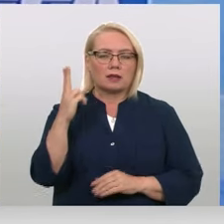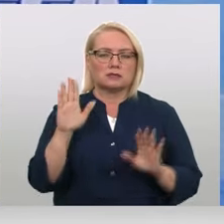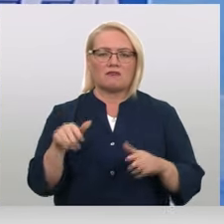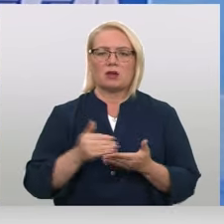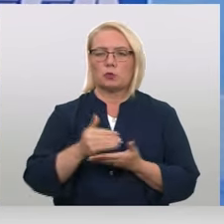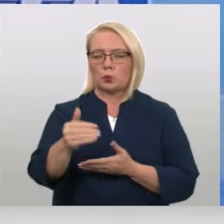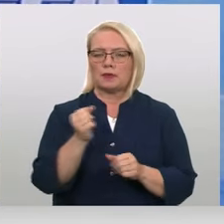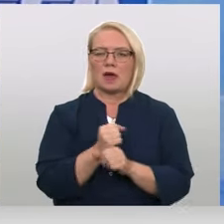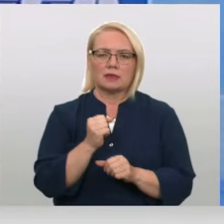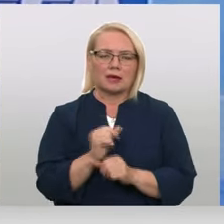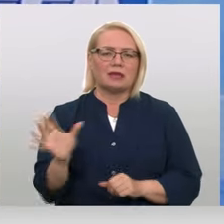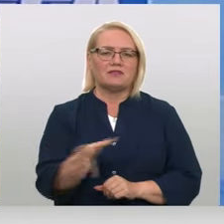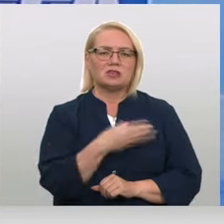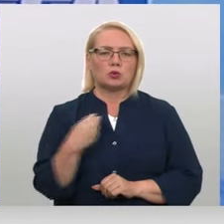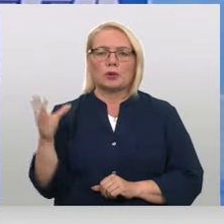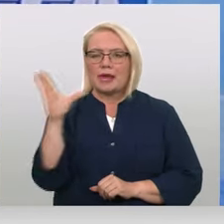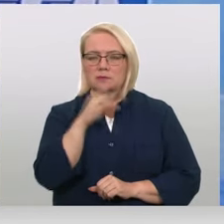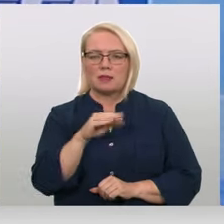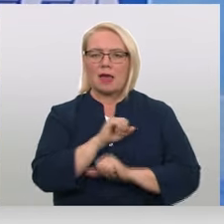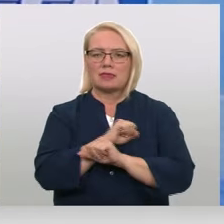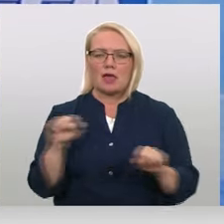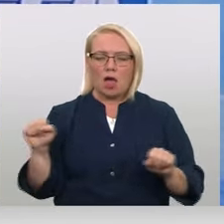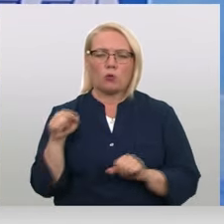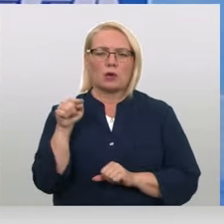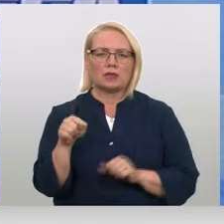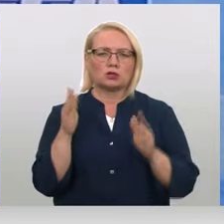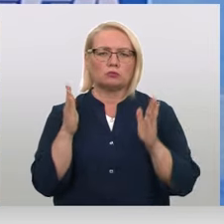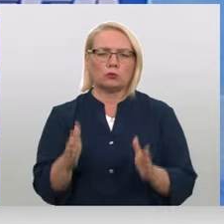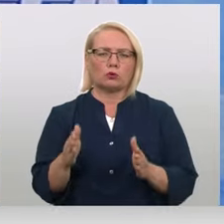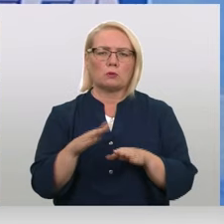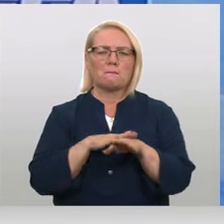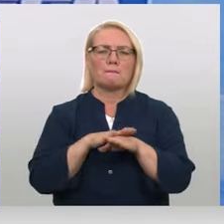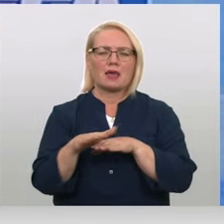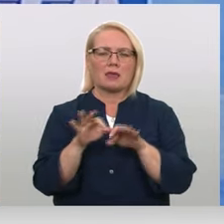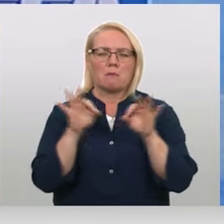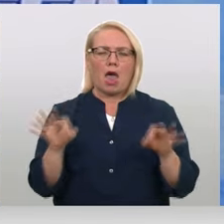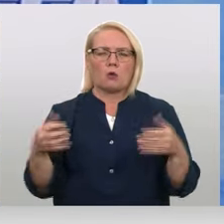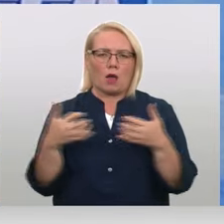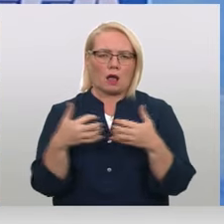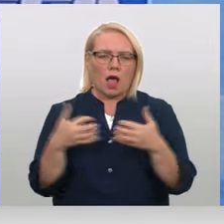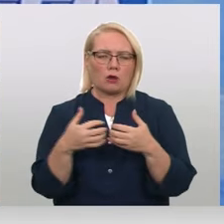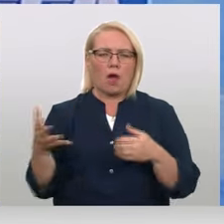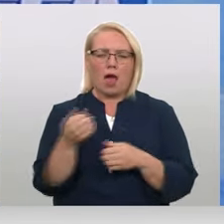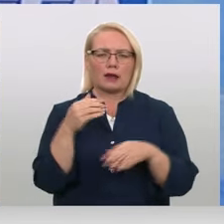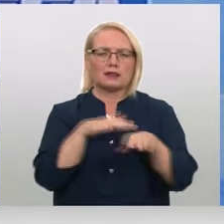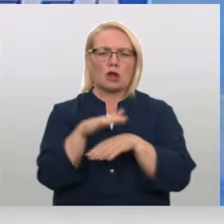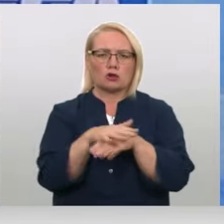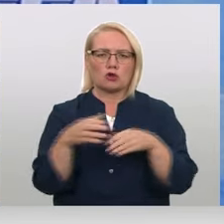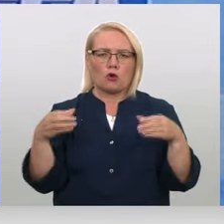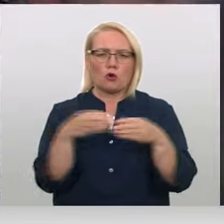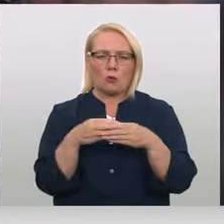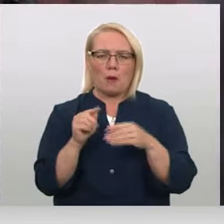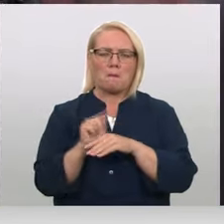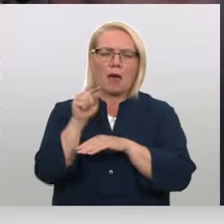turpināt darīt visu iespējamo, lai nepieļautu, ka tas kļūst par pilnu mēroga karu ar Hezbūlā pāri Libānas